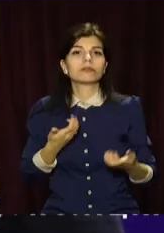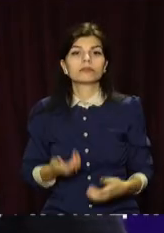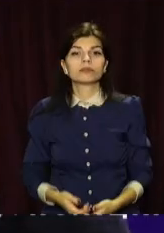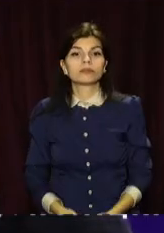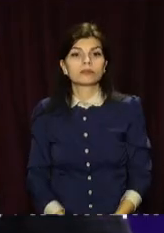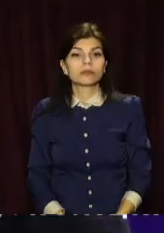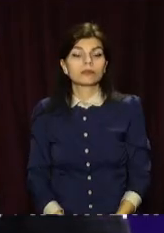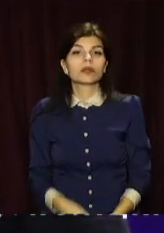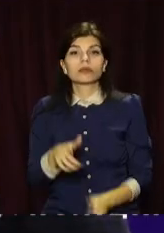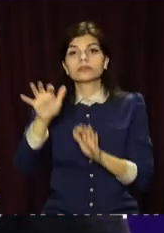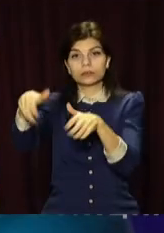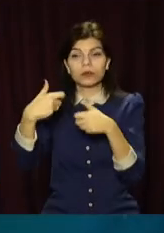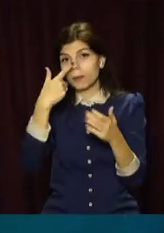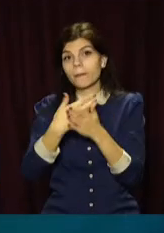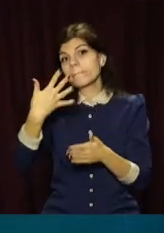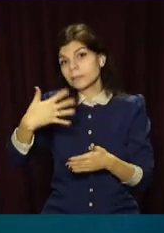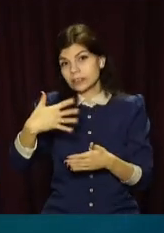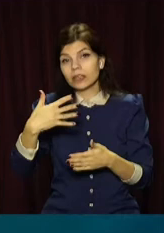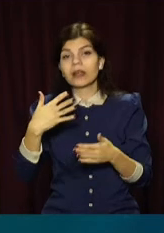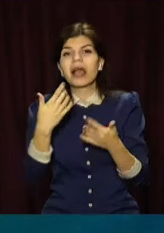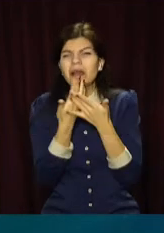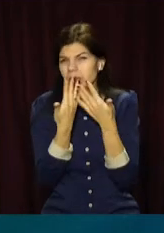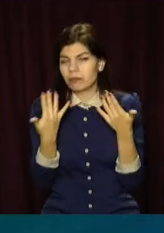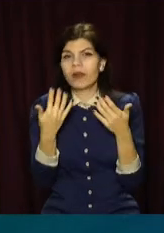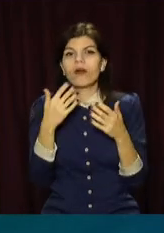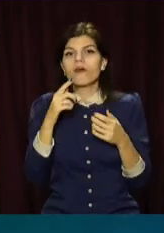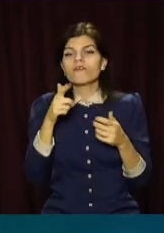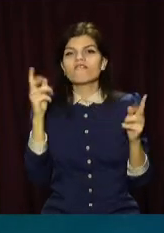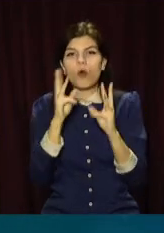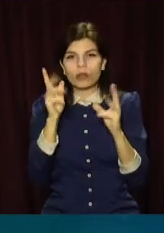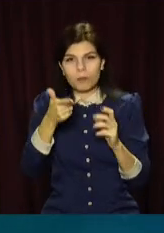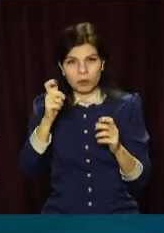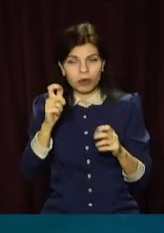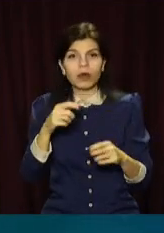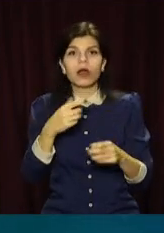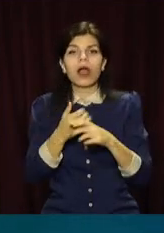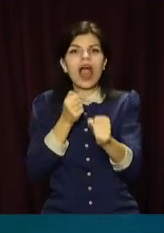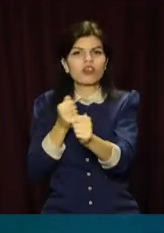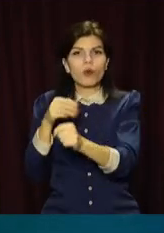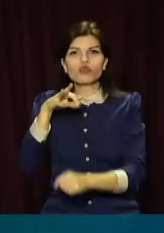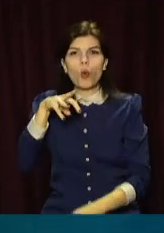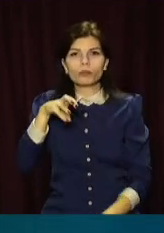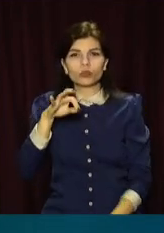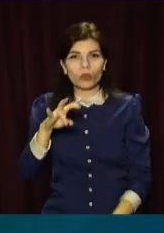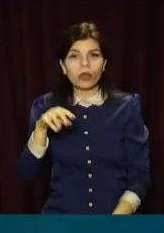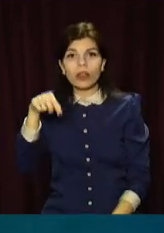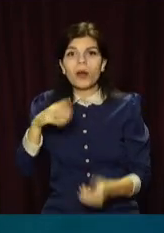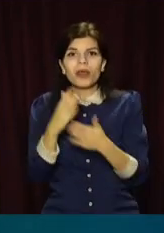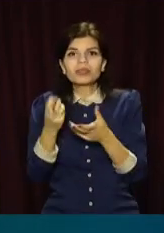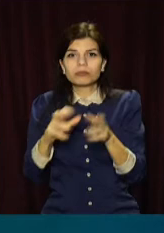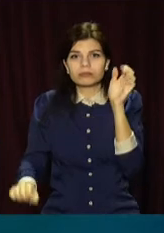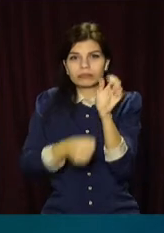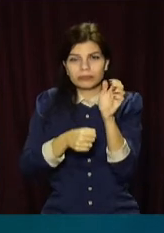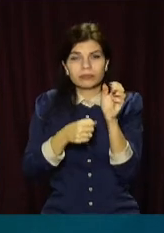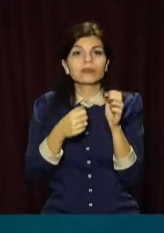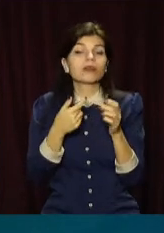Вилучено близько 50 найменувань вогнепальної зброї. Один автомат Томсона, близько 500 набоїв до неї. Все